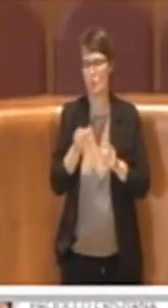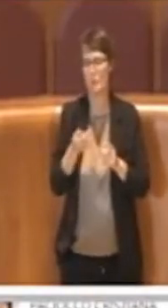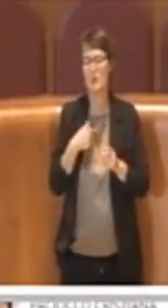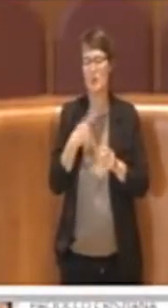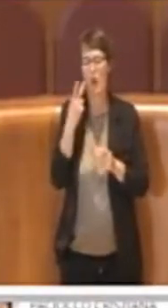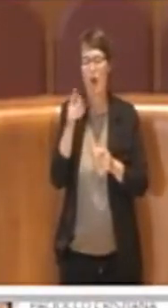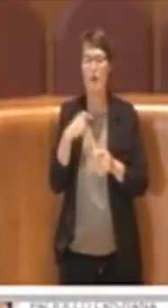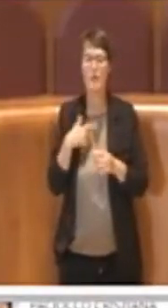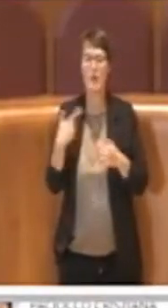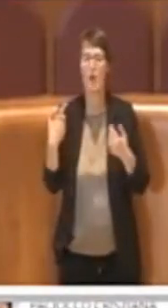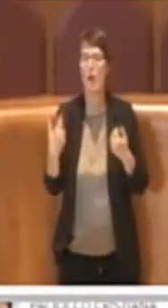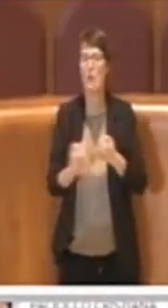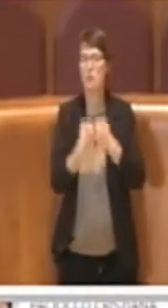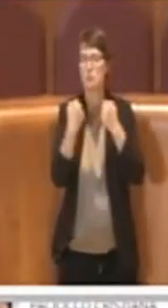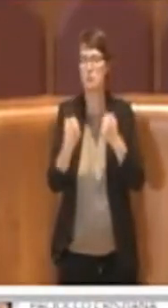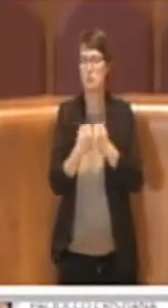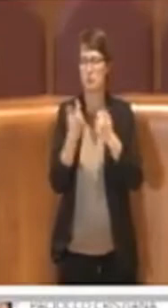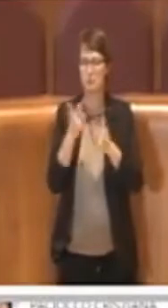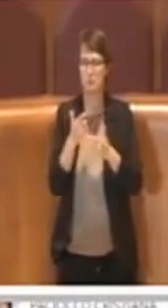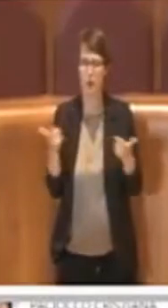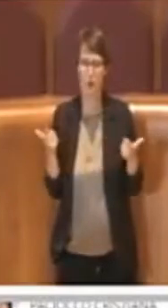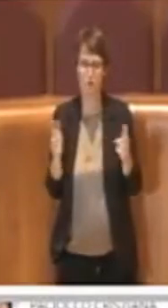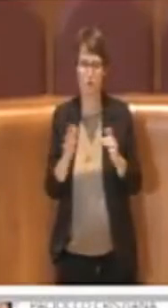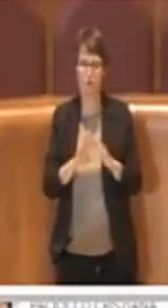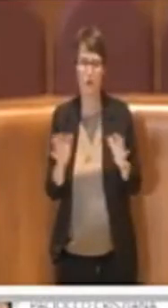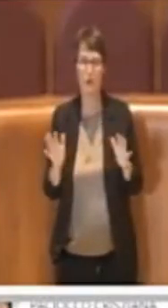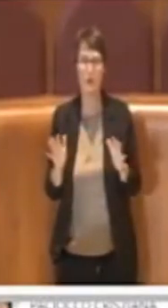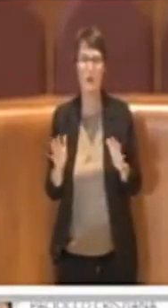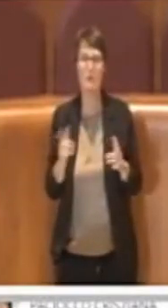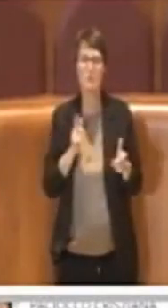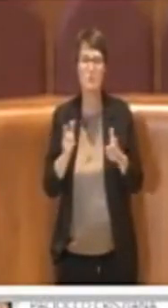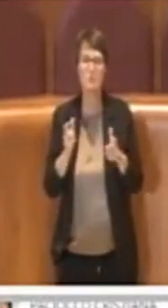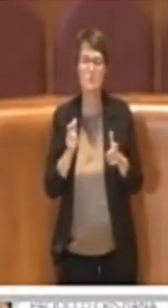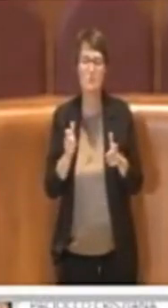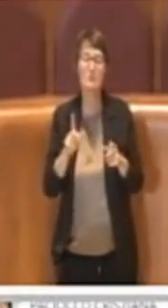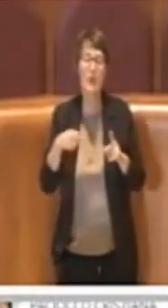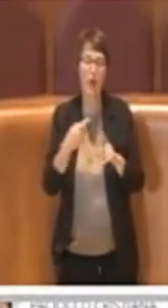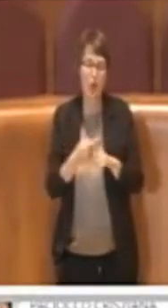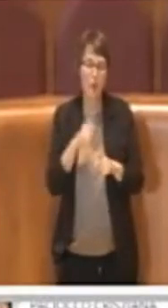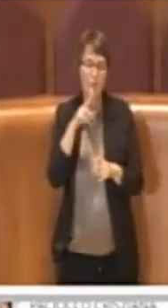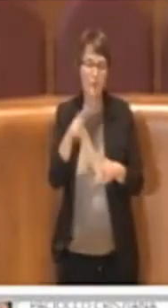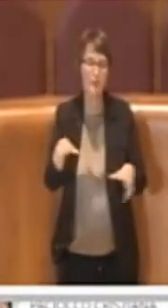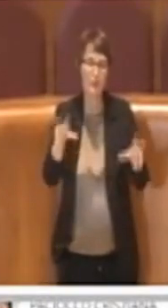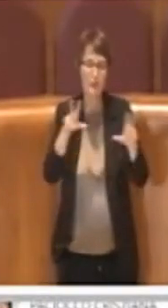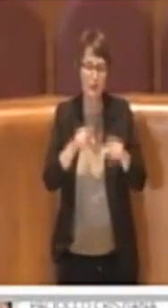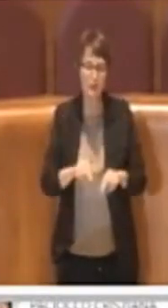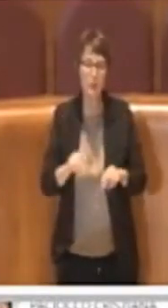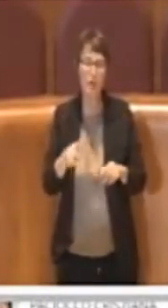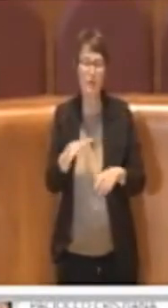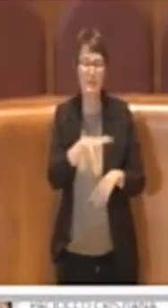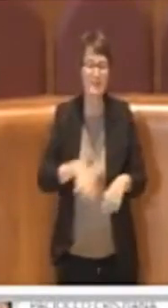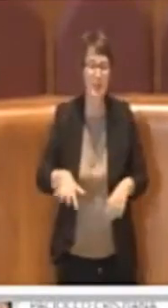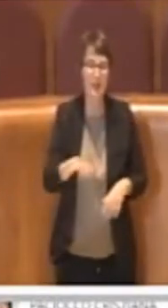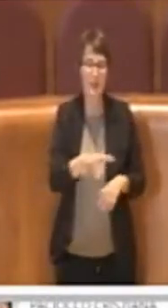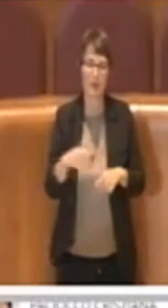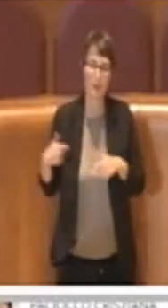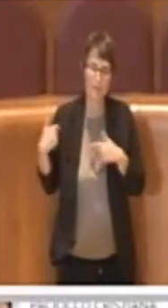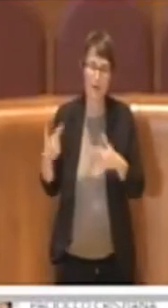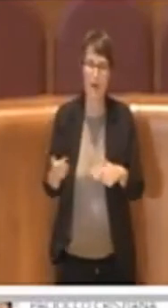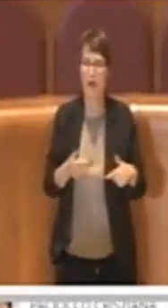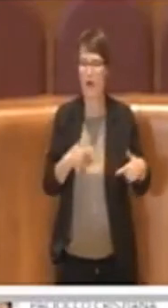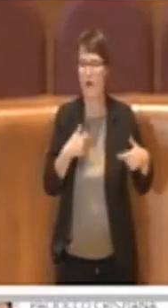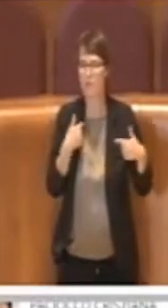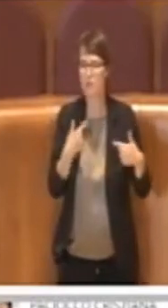e anche aggiungo è un territorio vessato purtroppo da sversamenti abusivi di